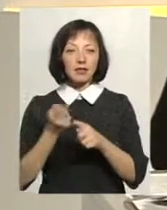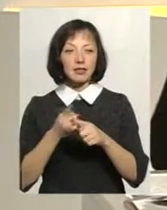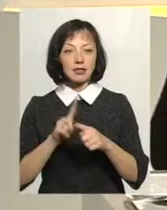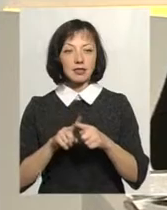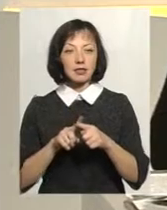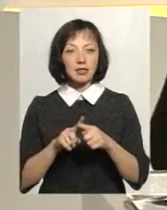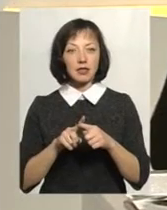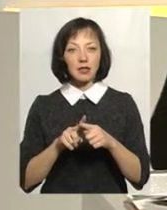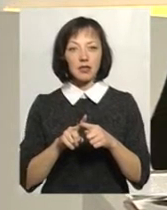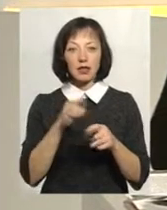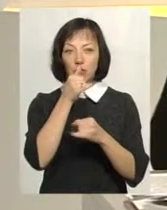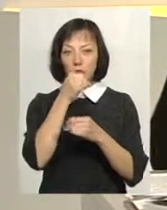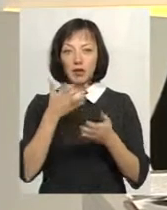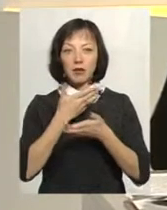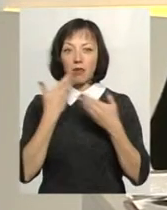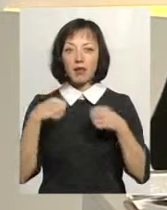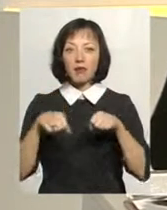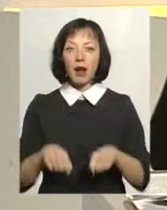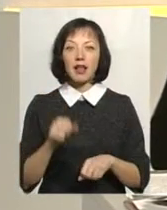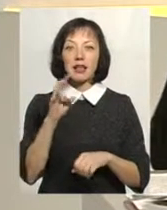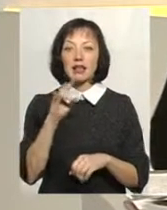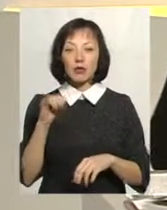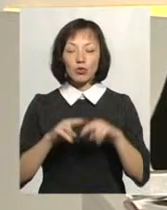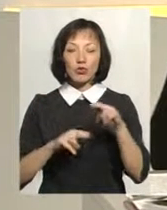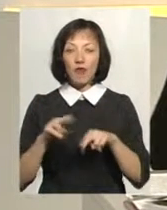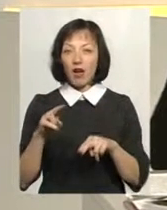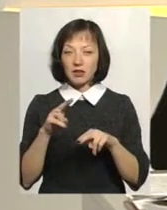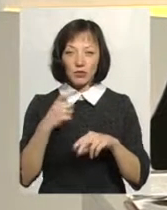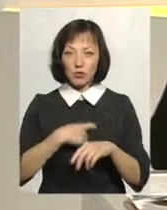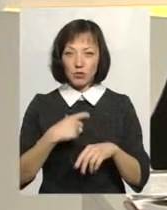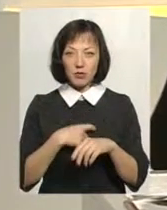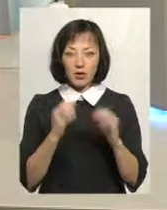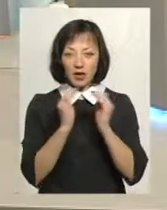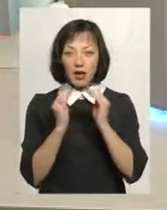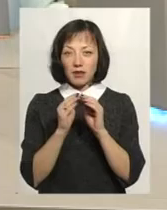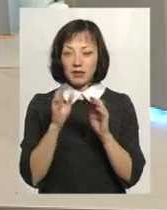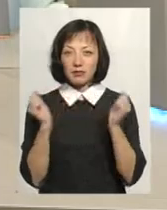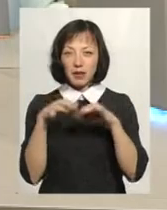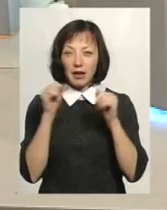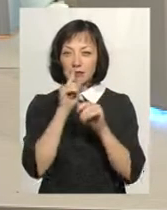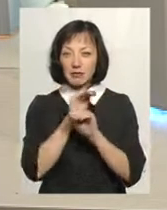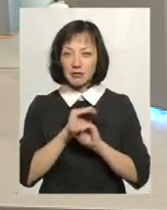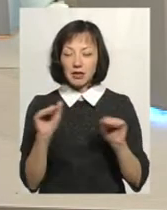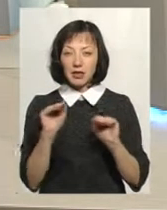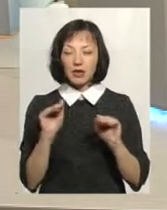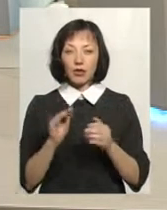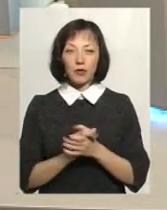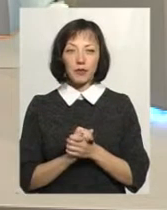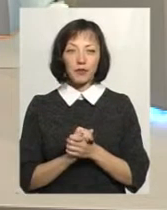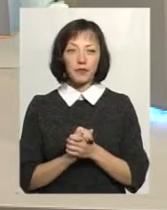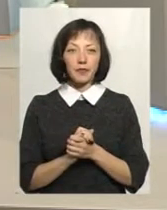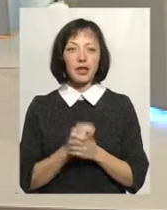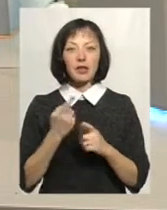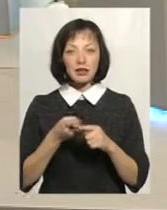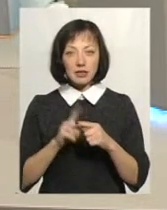план. Вони не могли, не мали права ні будувати собі церкві, вони збирались десь тихеньких хатак, вони це висвітлювали. І